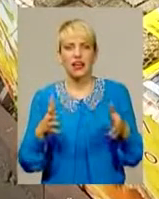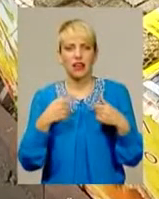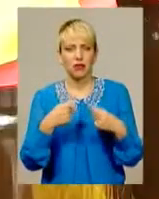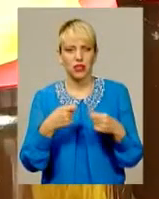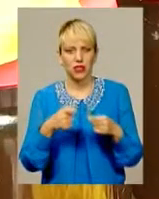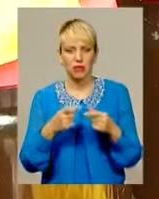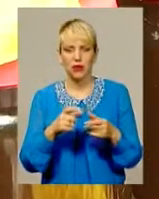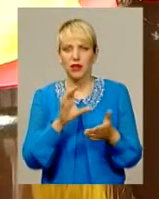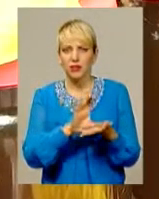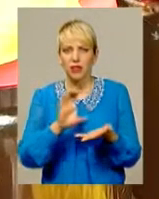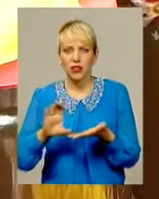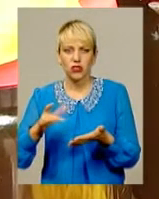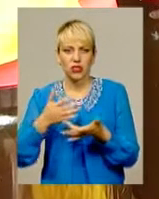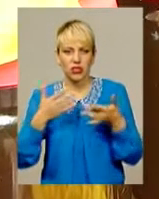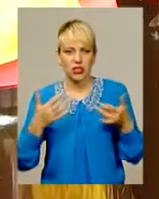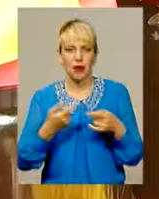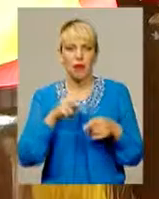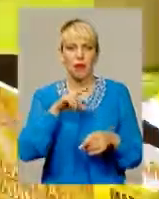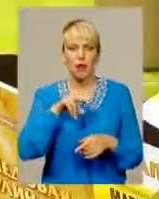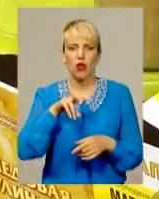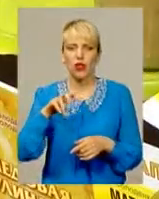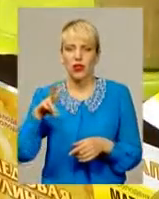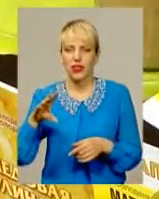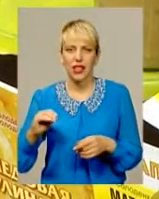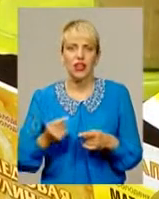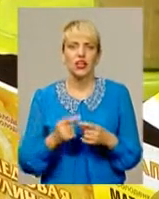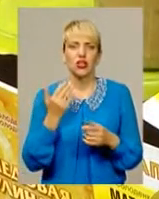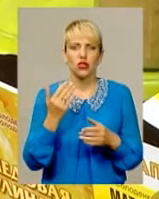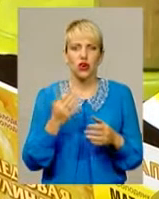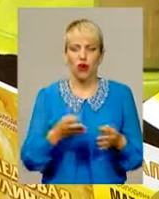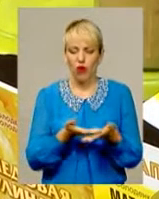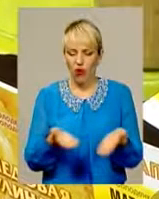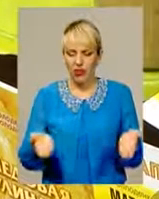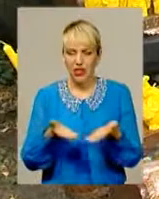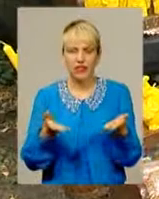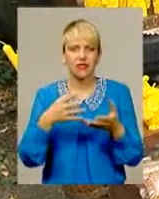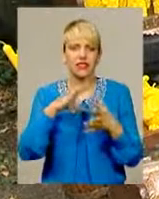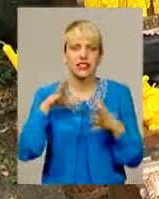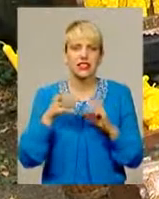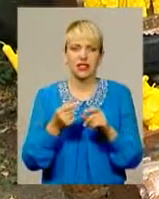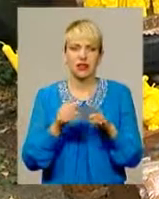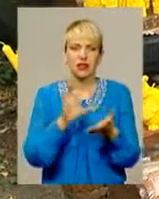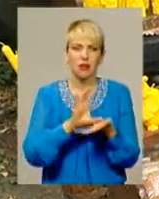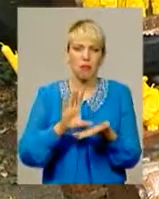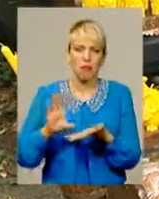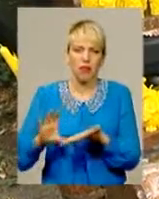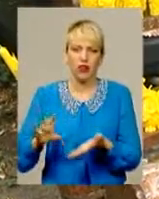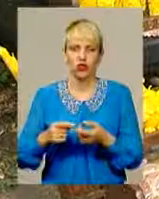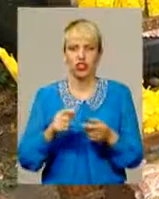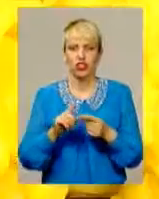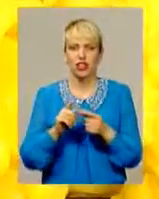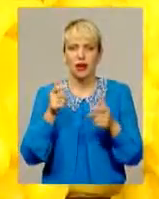привіз, здається, пасічники сполонного. Його ядка з численними полицями, вся заставлена баночками, скляночками, пакуночками,